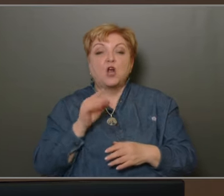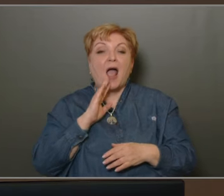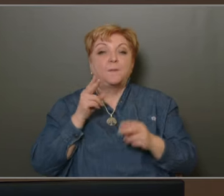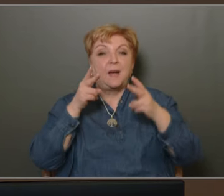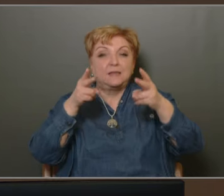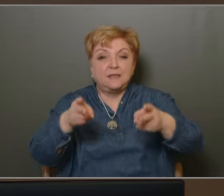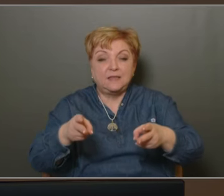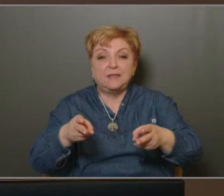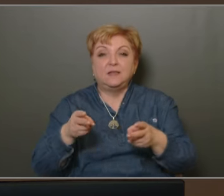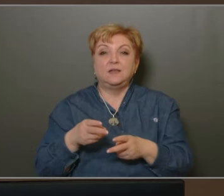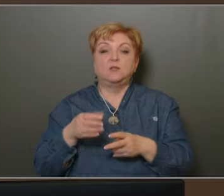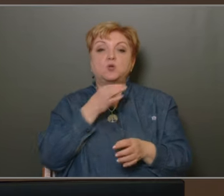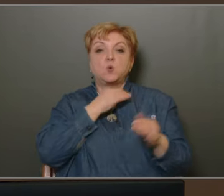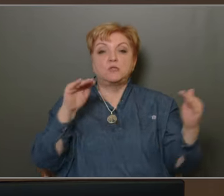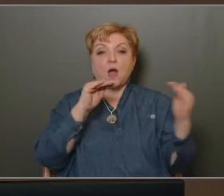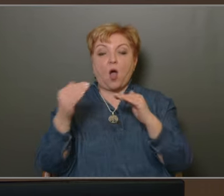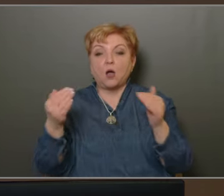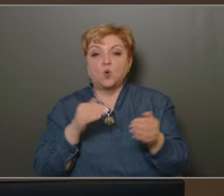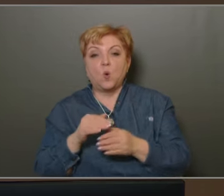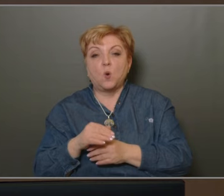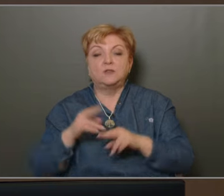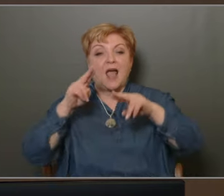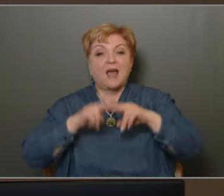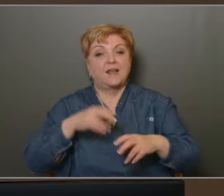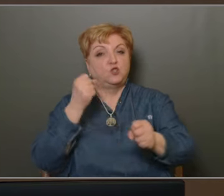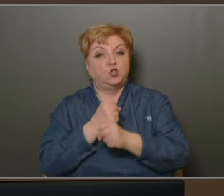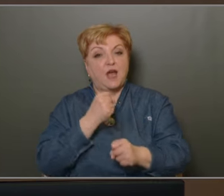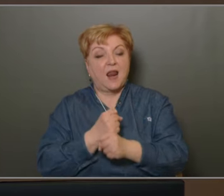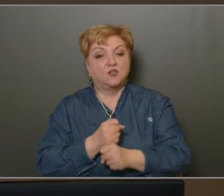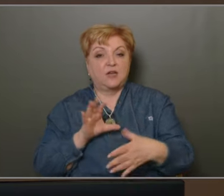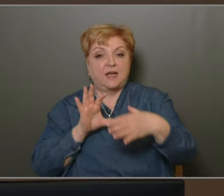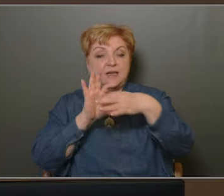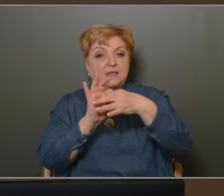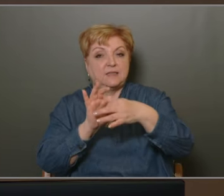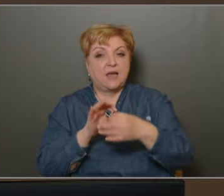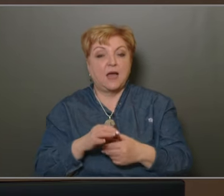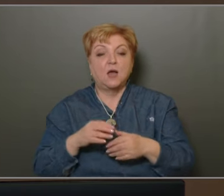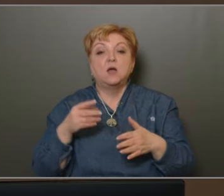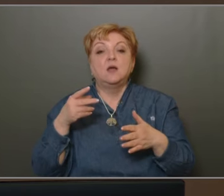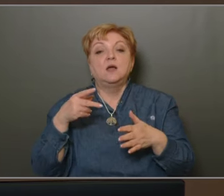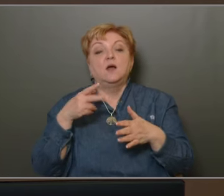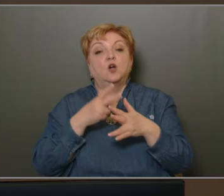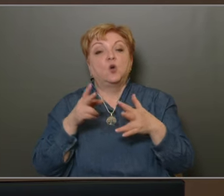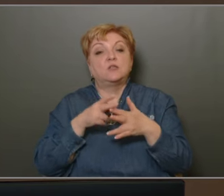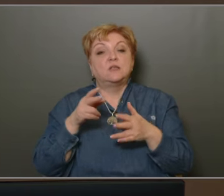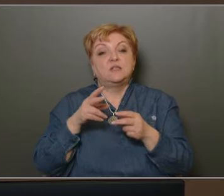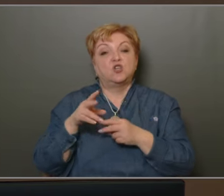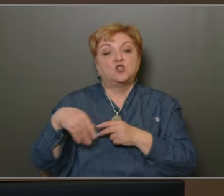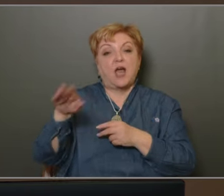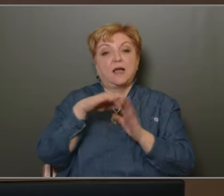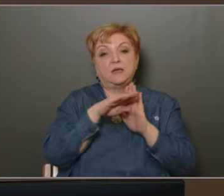hídnál az összehangolt rendcsinálás, és ennek része a köztisztasági